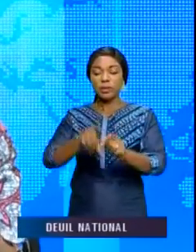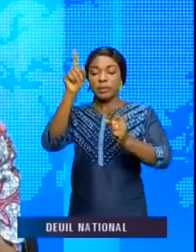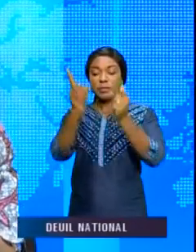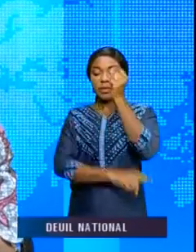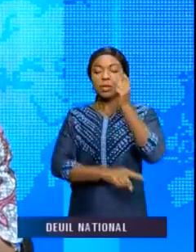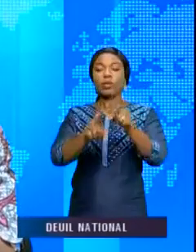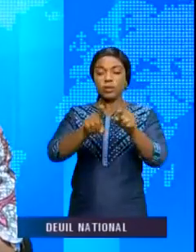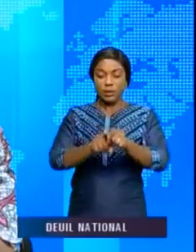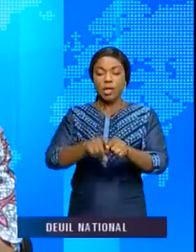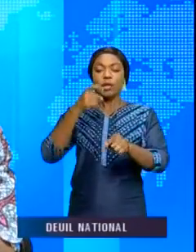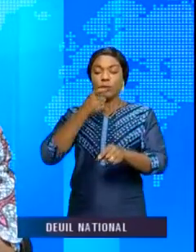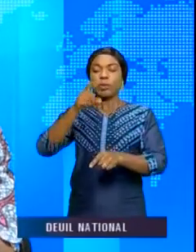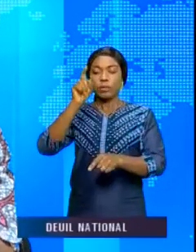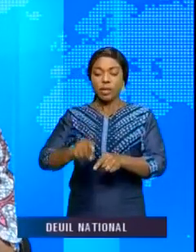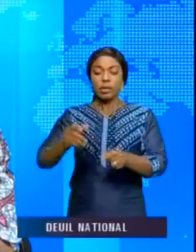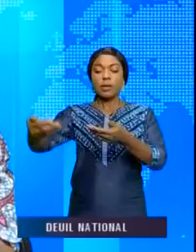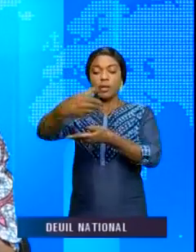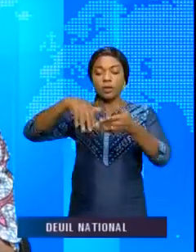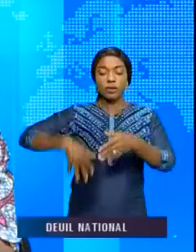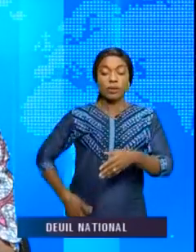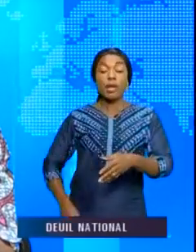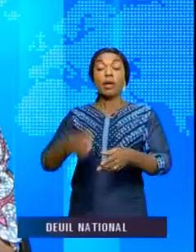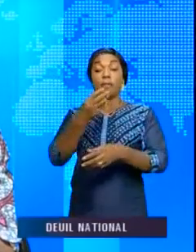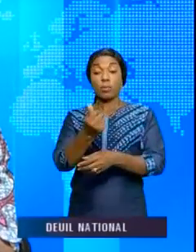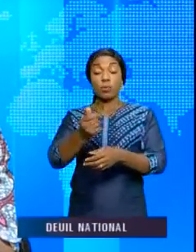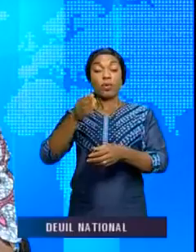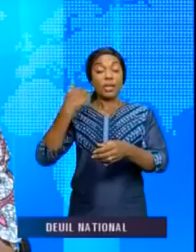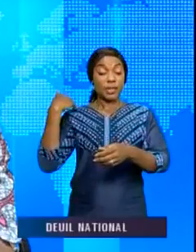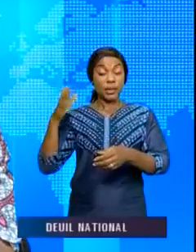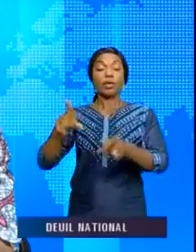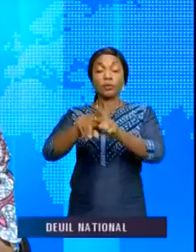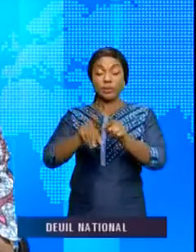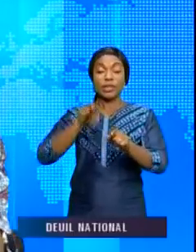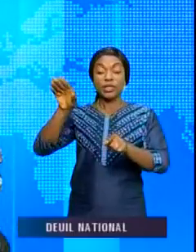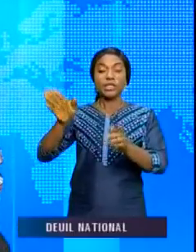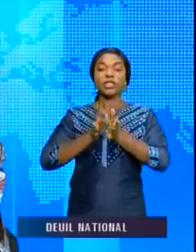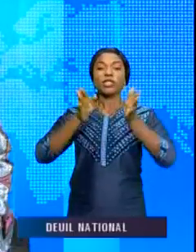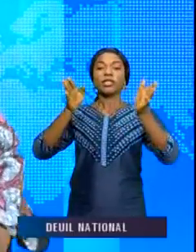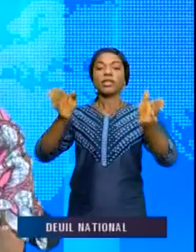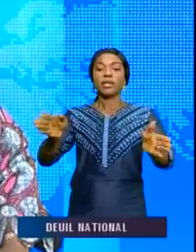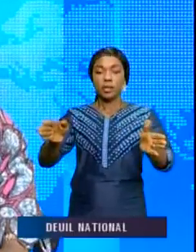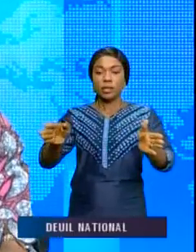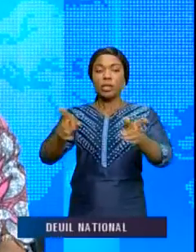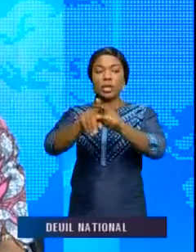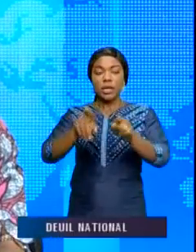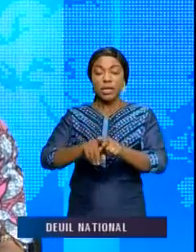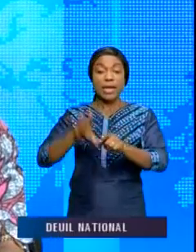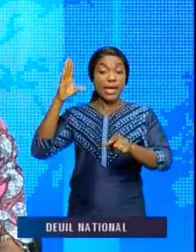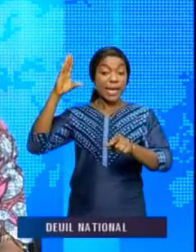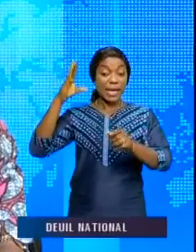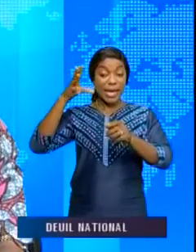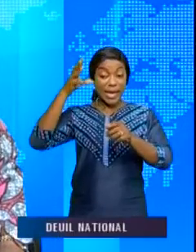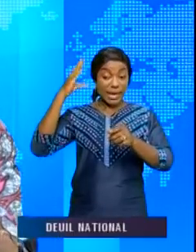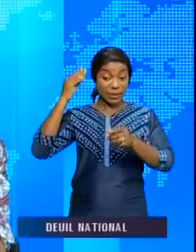a reconnu coupable de détournement de fonds publics le directeur national de Sécopé et l'inspecteur général de l